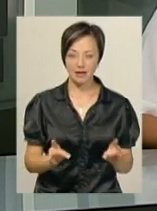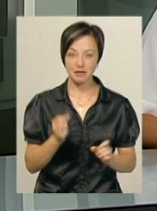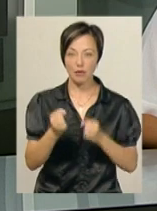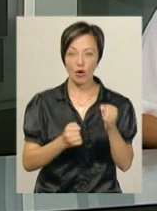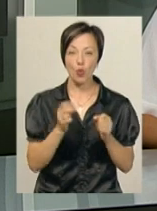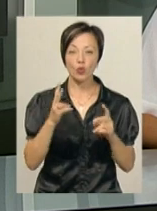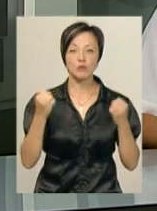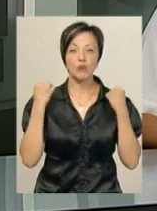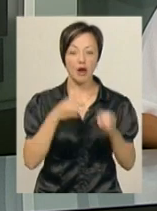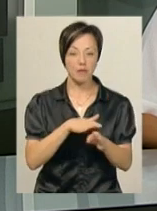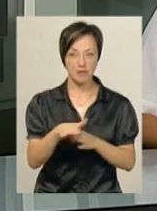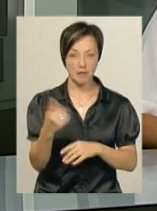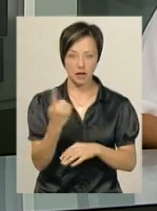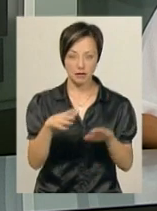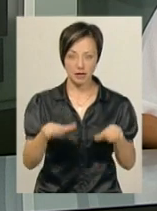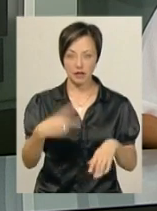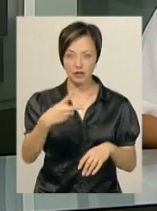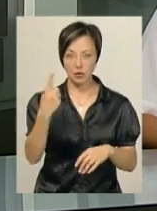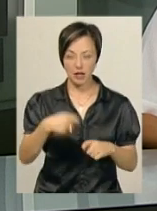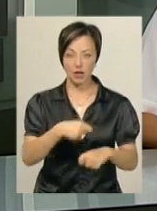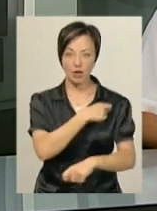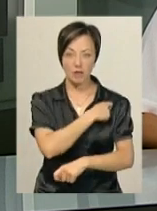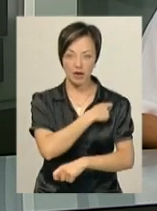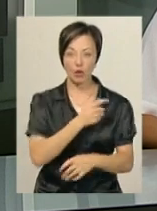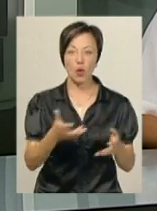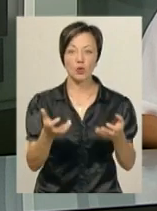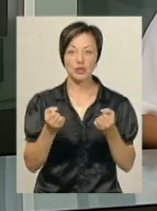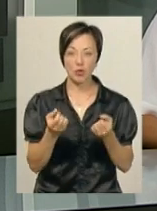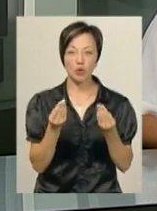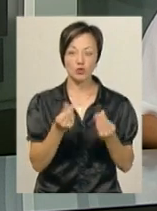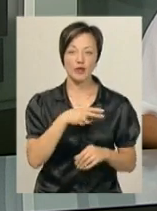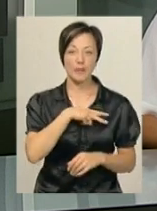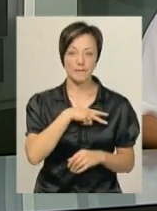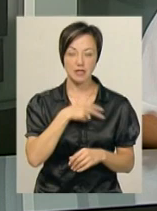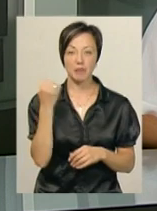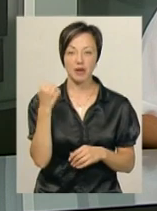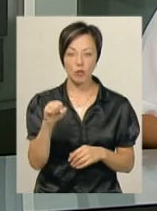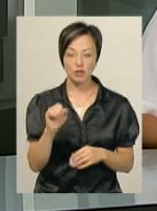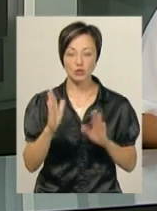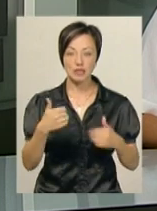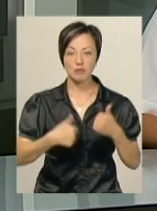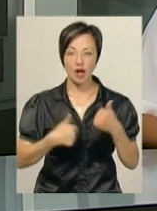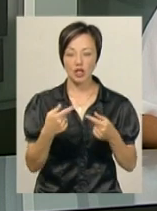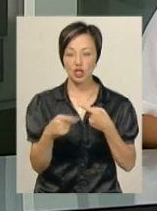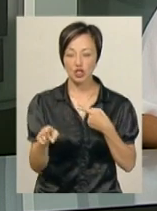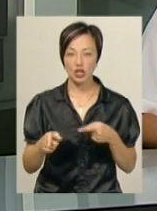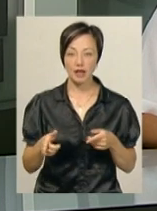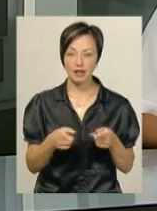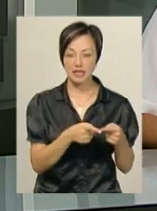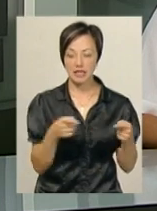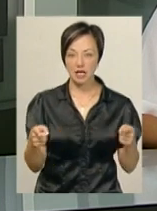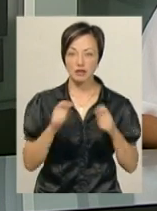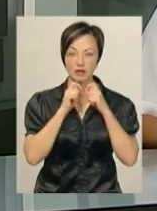здобудуть абсолютну першість на дистанції 21 кілометр, отримують грошовий приз. З переможцями, які змагатимуться на інших дистанціях,